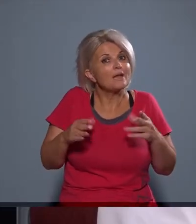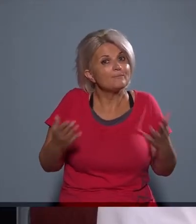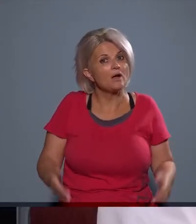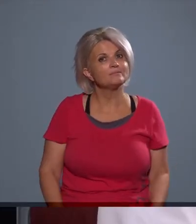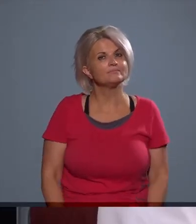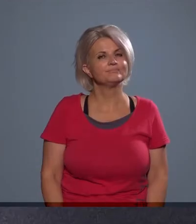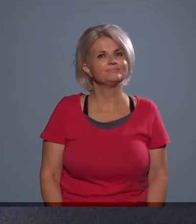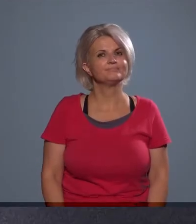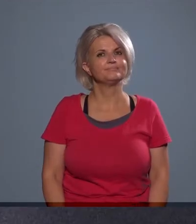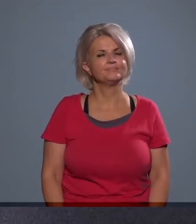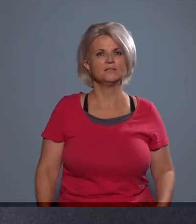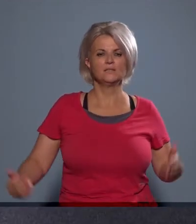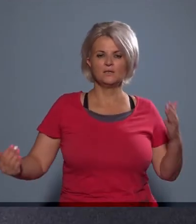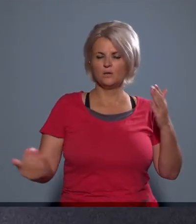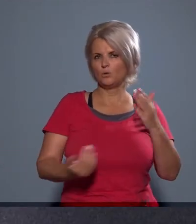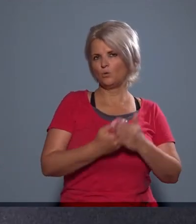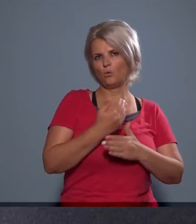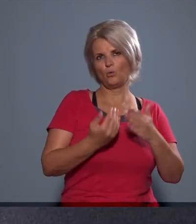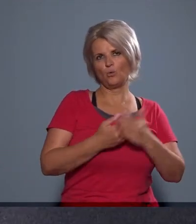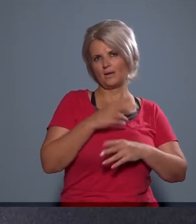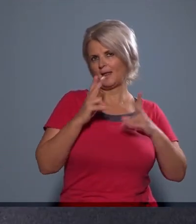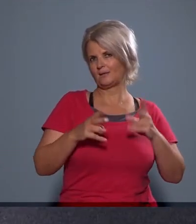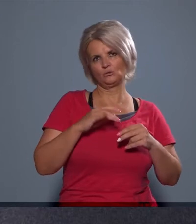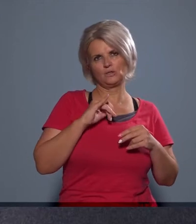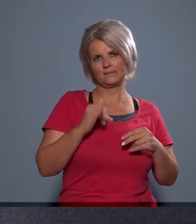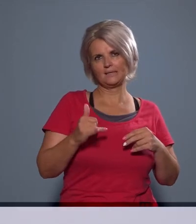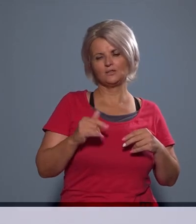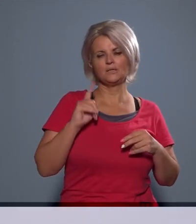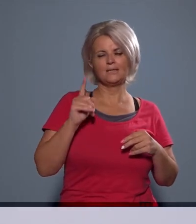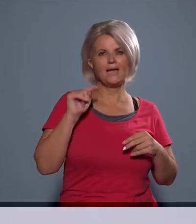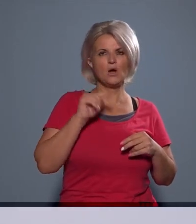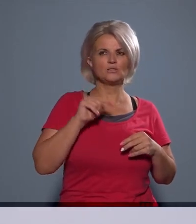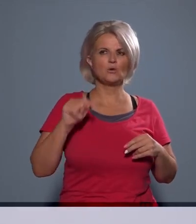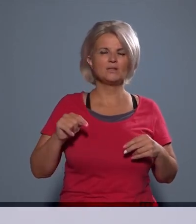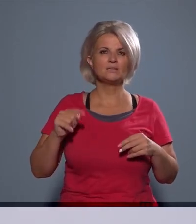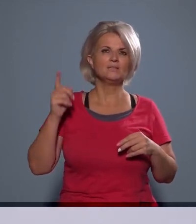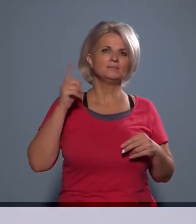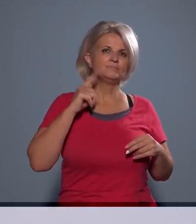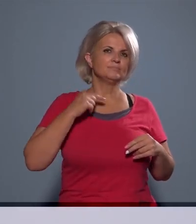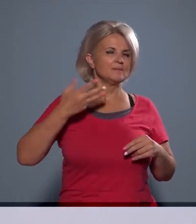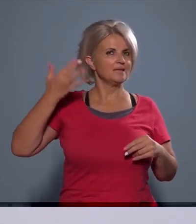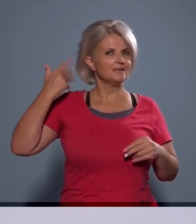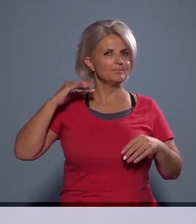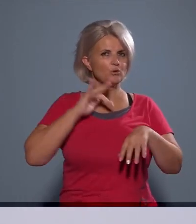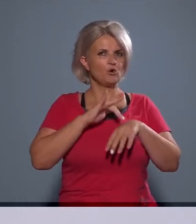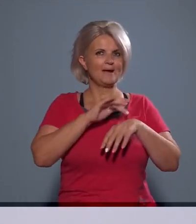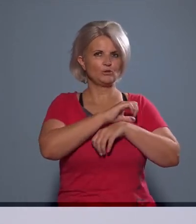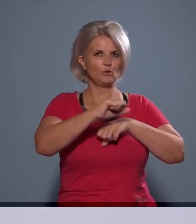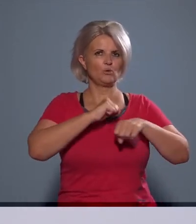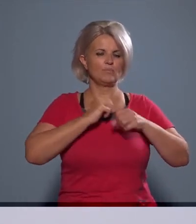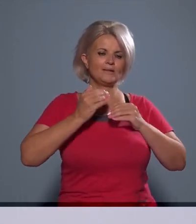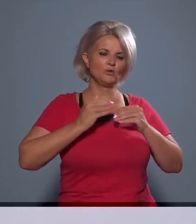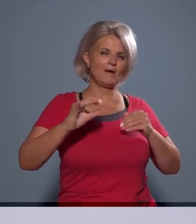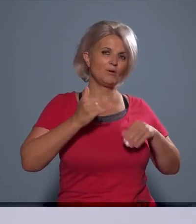Új kapuk nem nagyon nyílnak, viszont azokat, amelyeket eddig is próbált az önkormányzat, az továbbra is